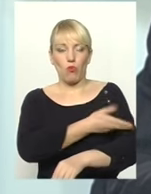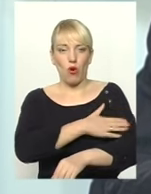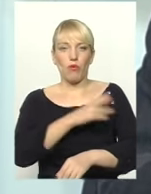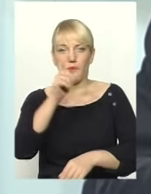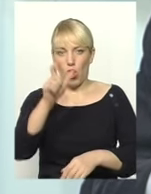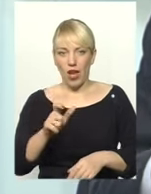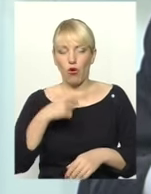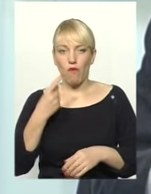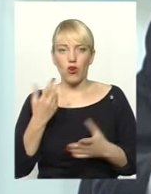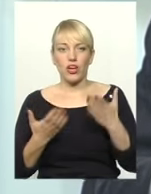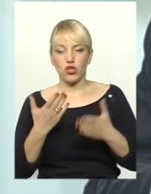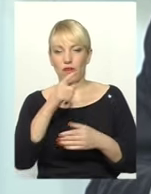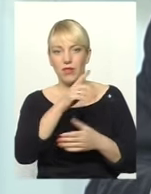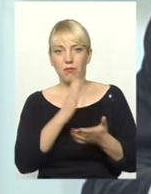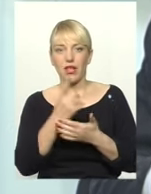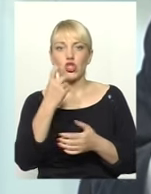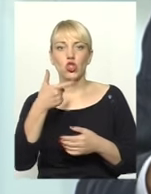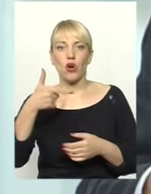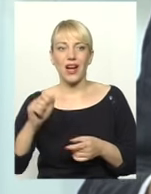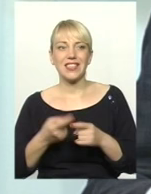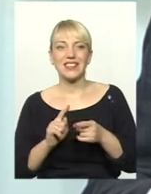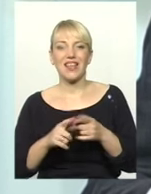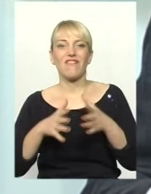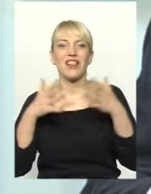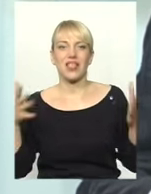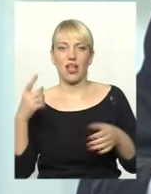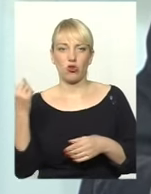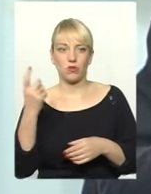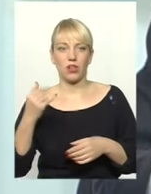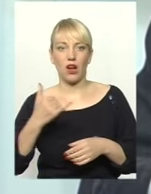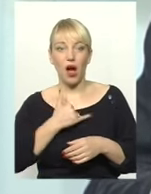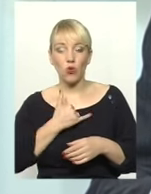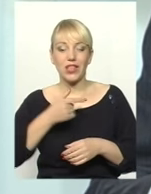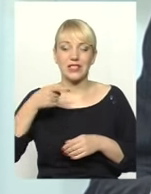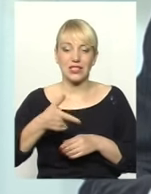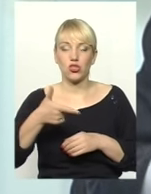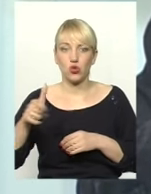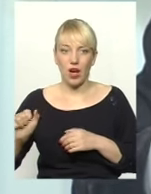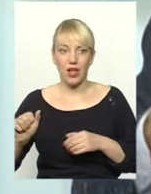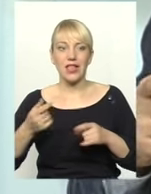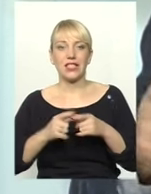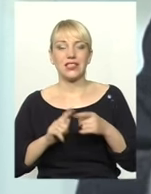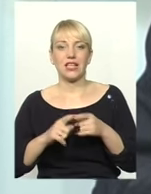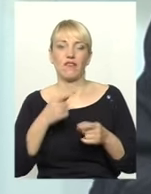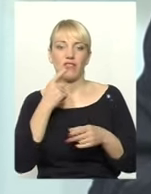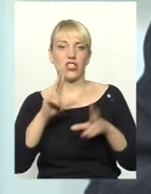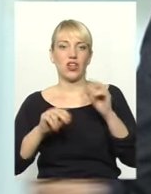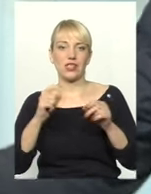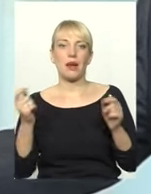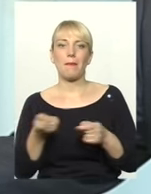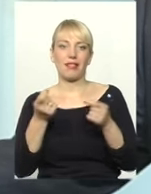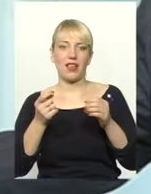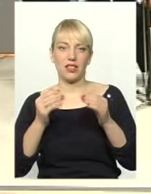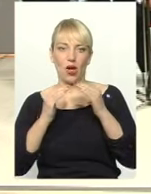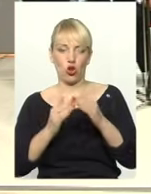говорить, що якщо він має 100 гектарів, це дуже велика господарка. А в нас в тисячу гектарів, і це на дуже маленьке господарство.